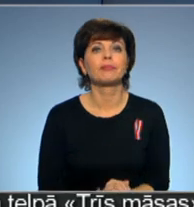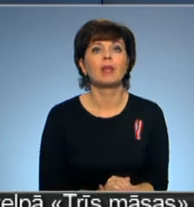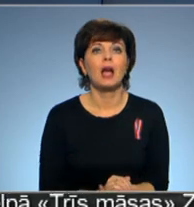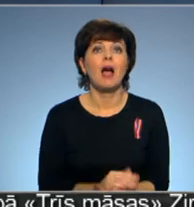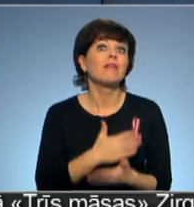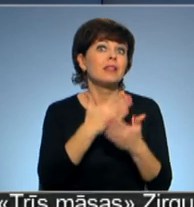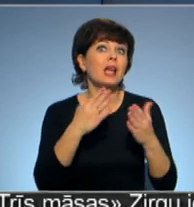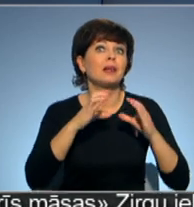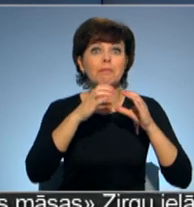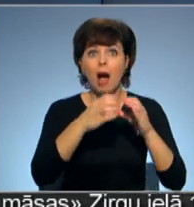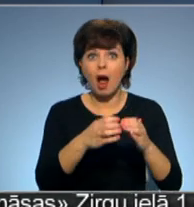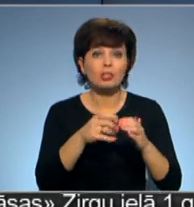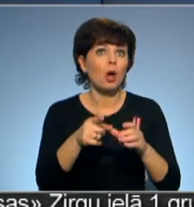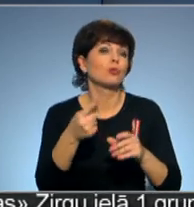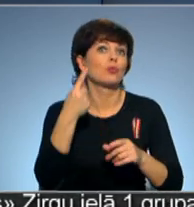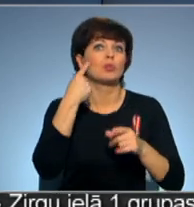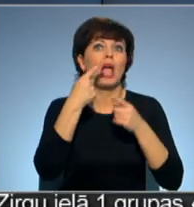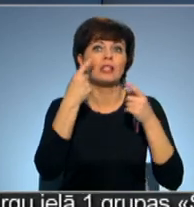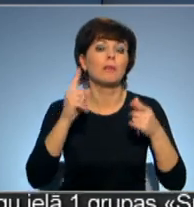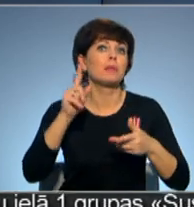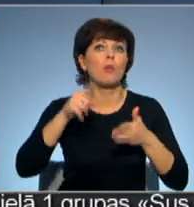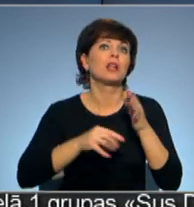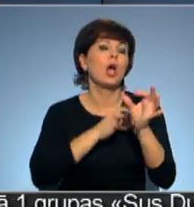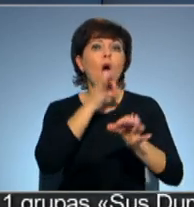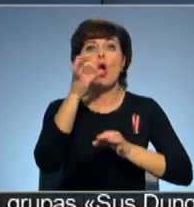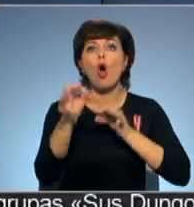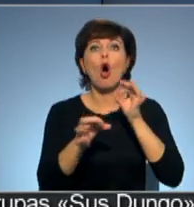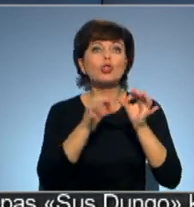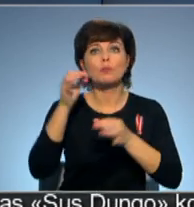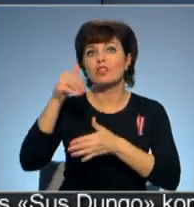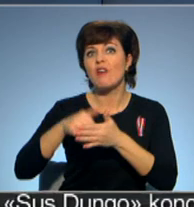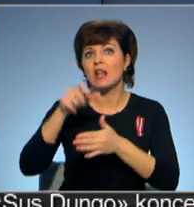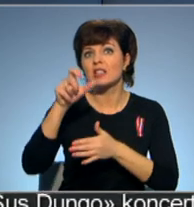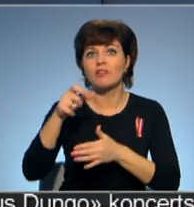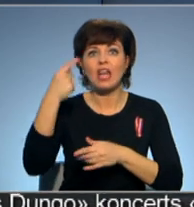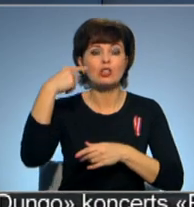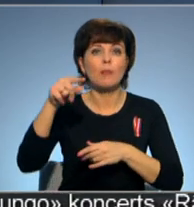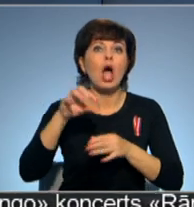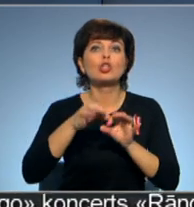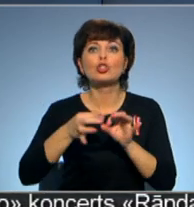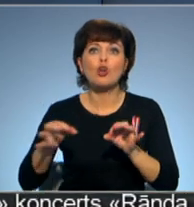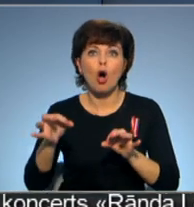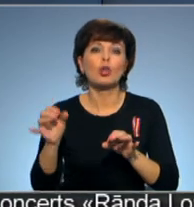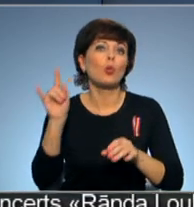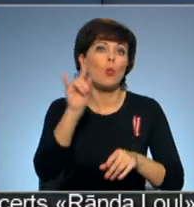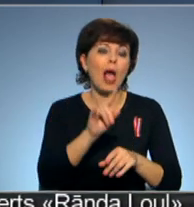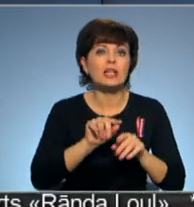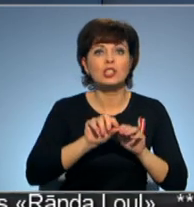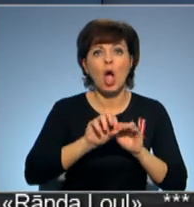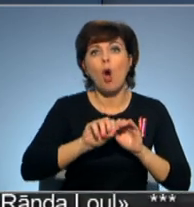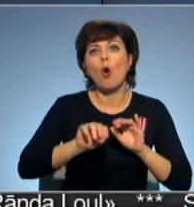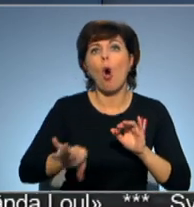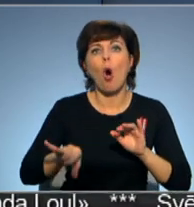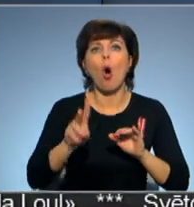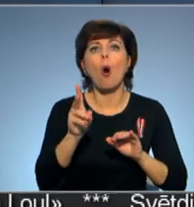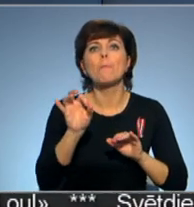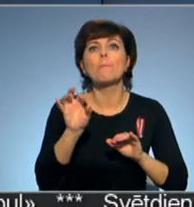Dienā, kad pasauli pāršalta ziņa, pirmo reizi kosmosa izpētas vēsturē cilvēku konstruēta zonda ir nolēdusies uz komētas. Izstāši zālē arsenāls